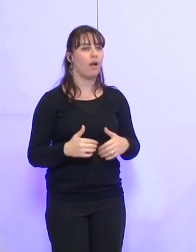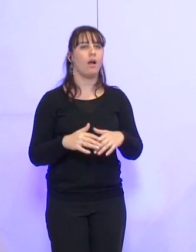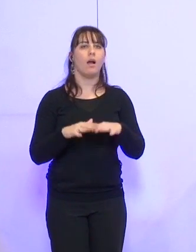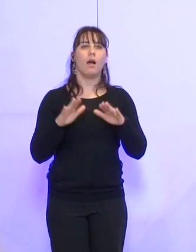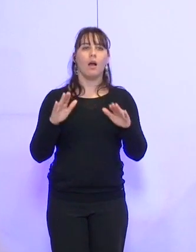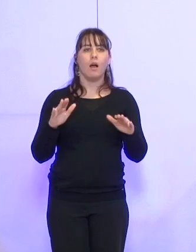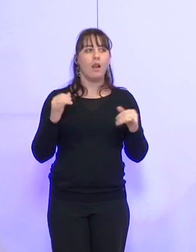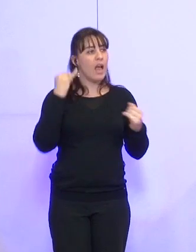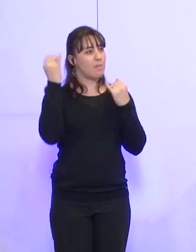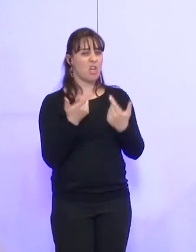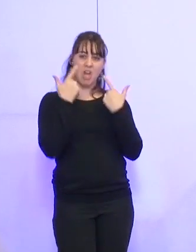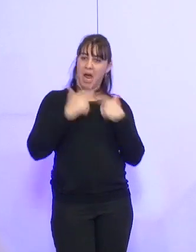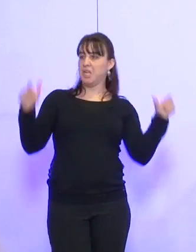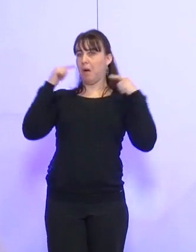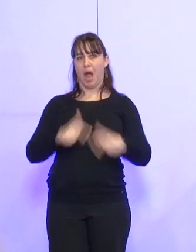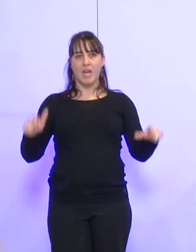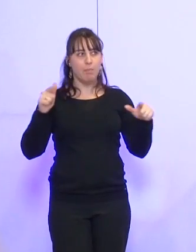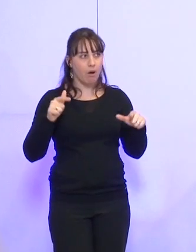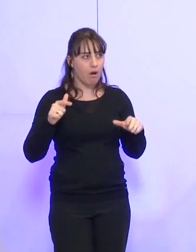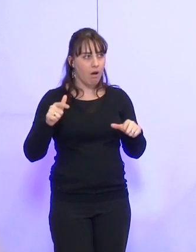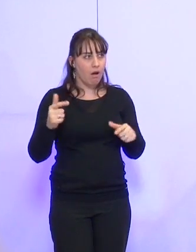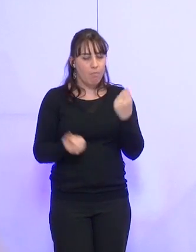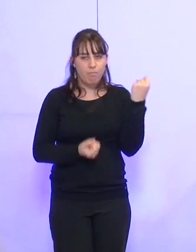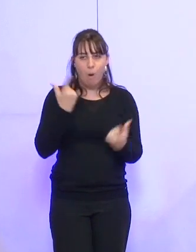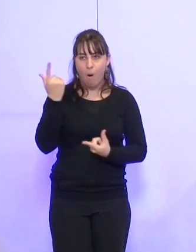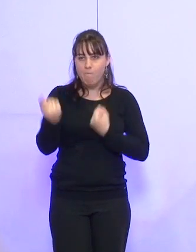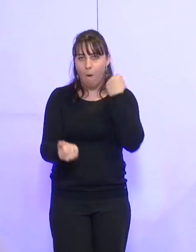Si tout le monde fait ce qu'il veut, ça va être un sacré bazar.